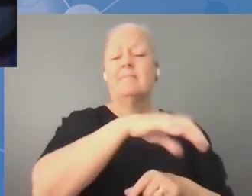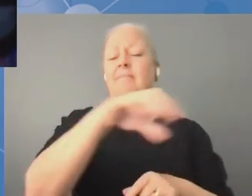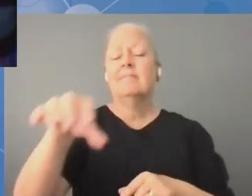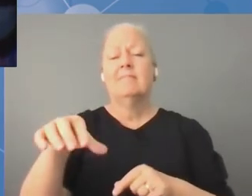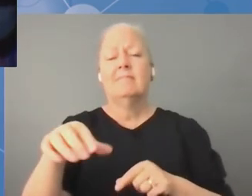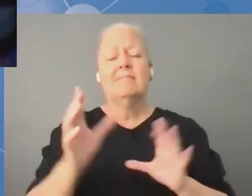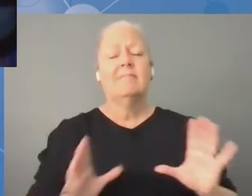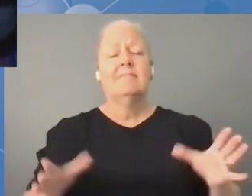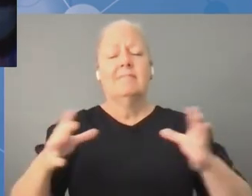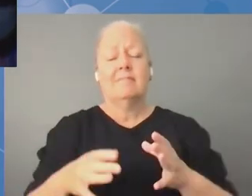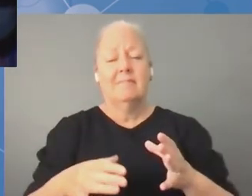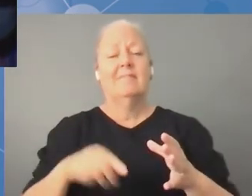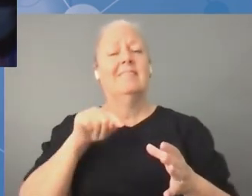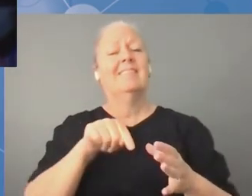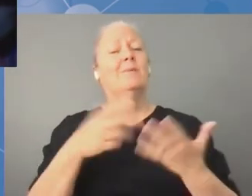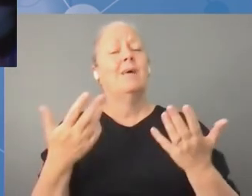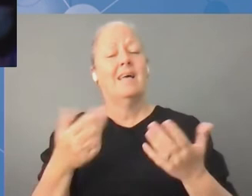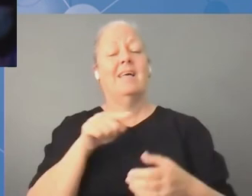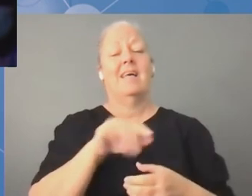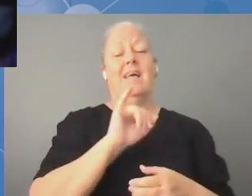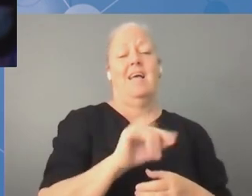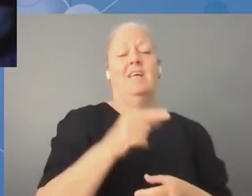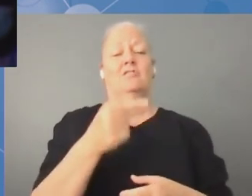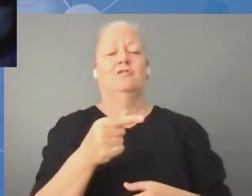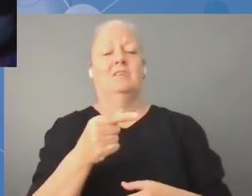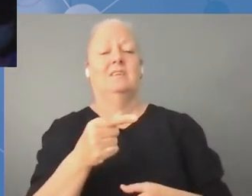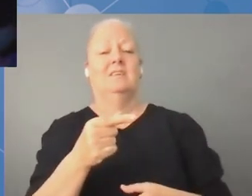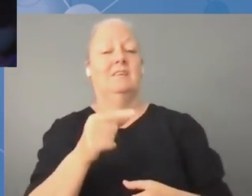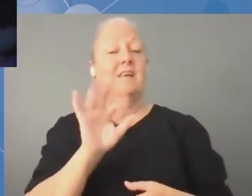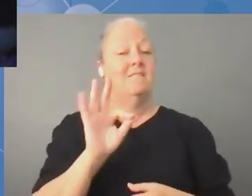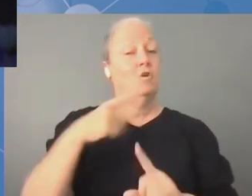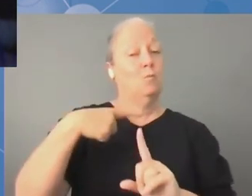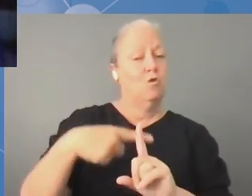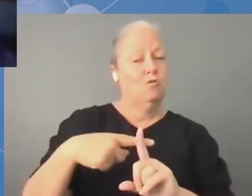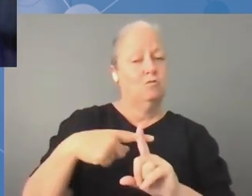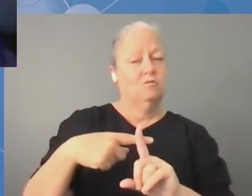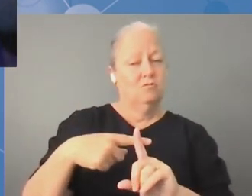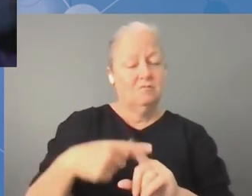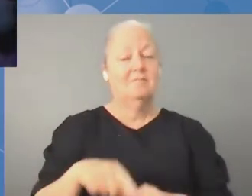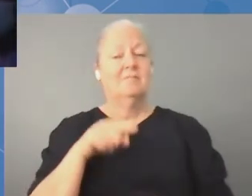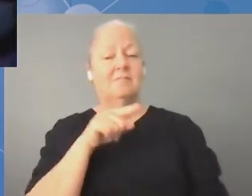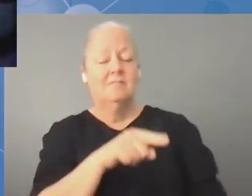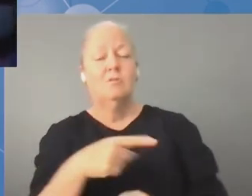Dynamiczne koalicje to format, który będzie uwzględniony także w modelu IGF+.